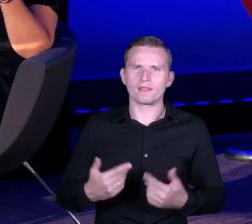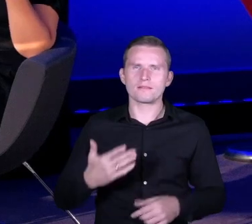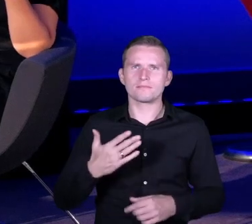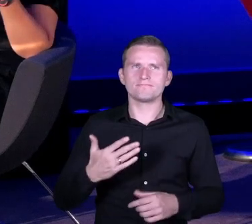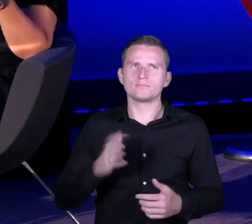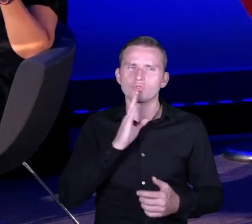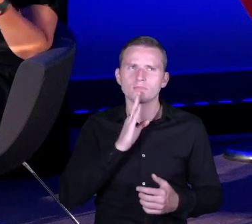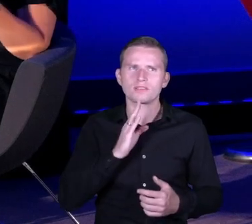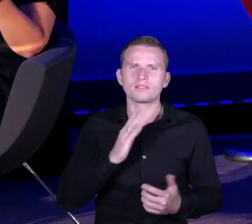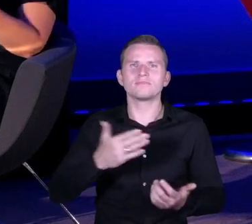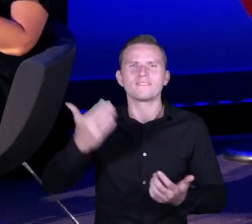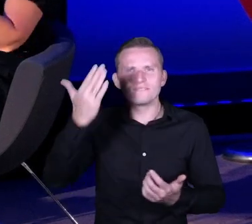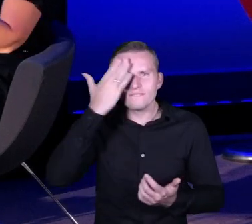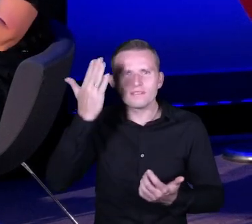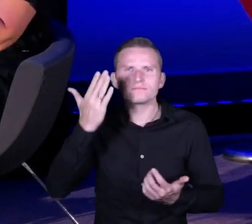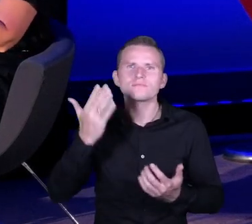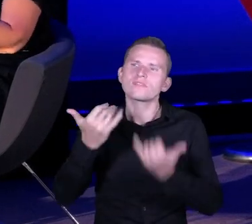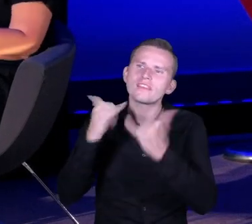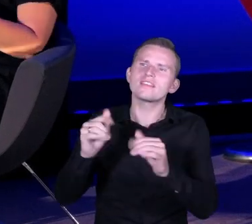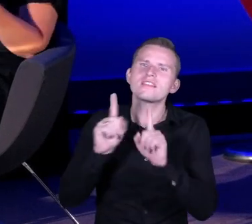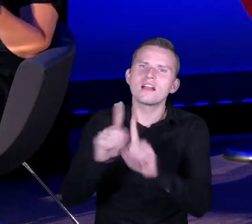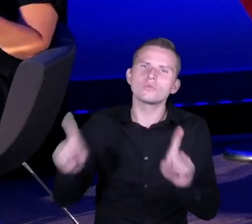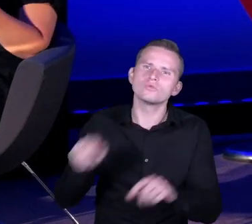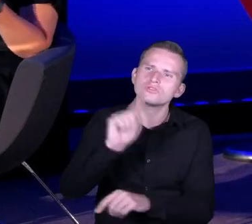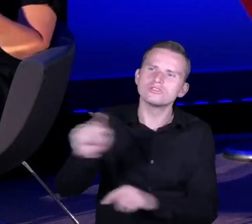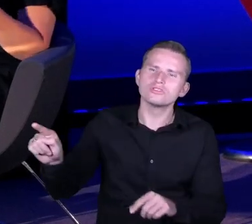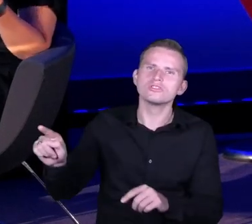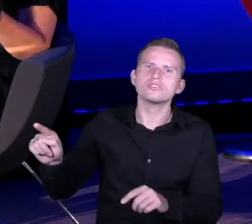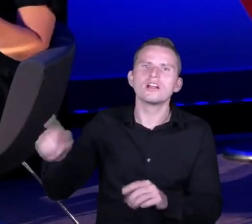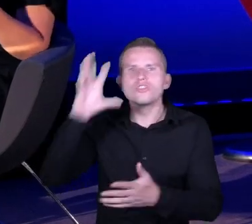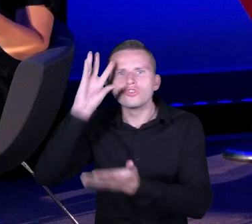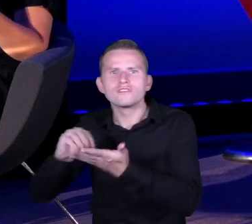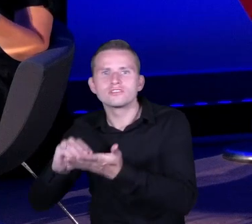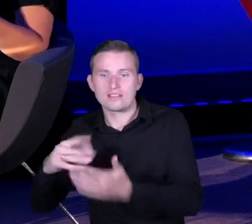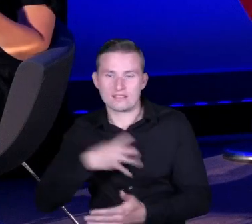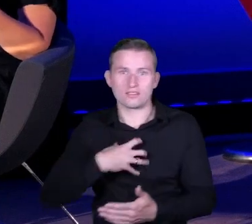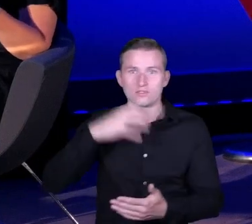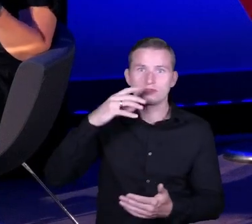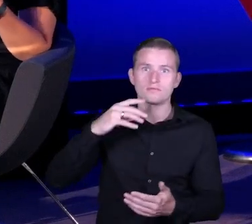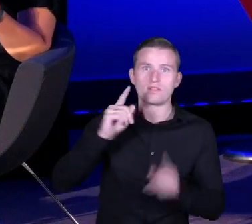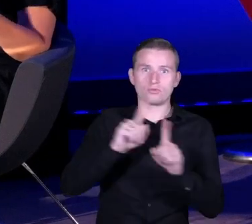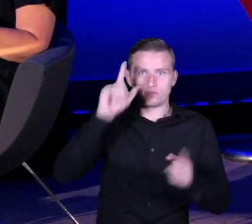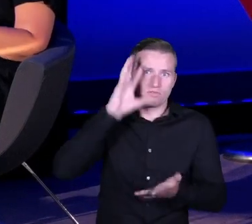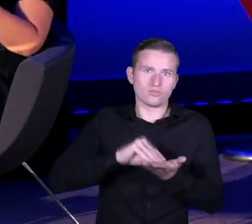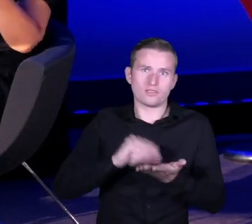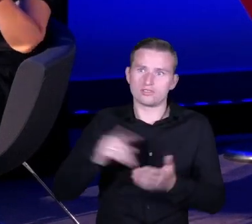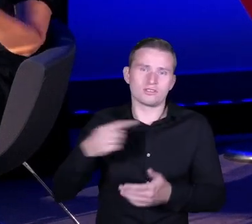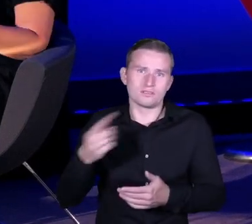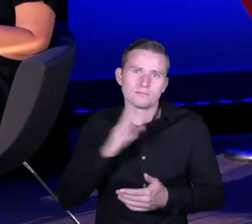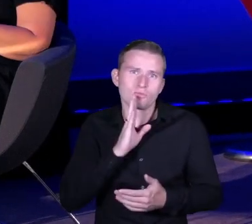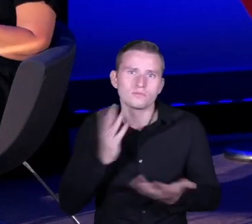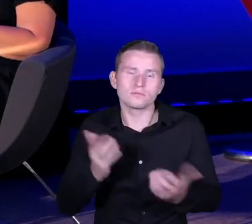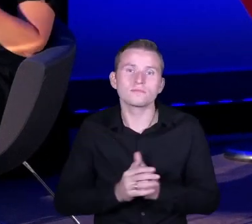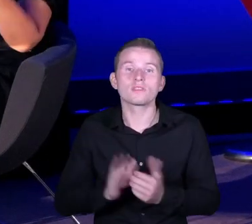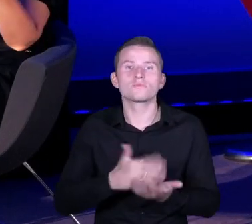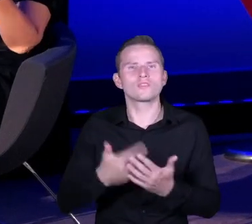tego wszystkiego, co doświadcza inny nauczyciel. Czyli jeżeli ja chcę jako dyrektorka, czy dyrektor szkoły, żeby moi nauczyciele rozwijali